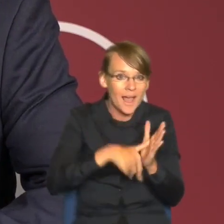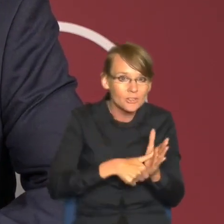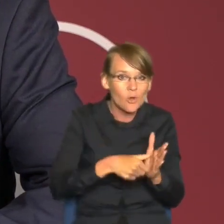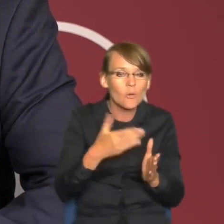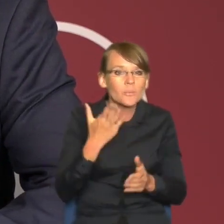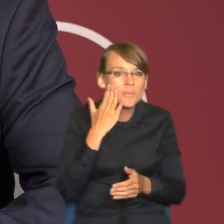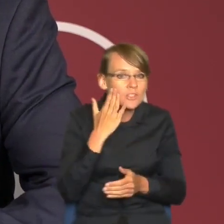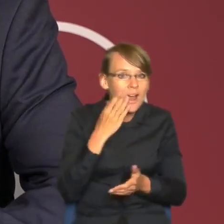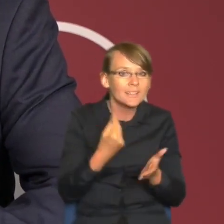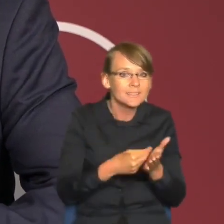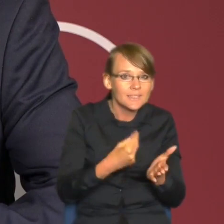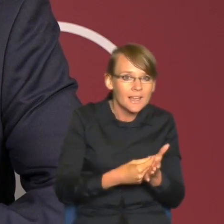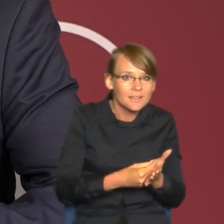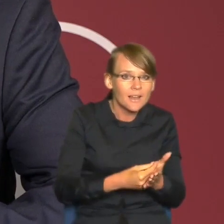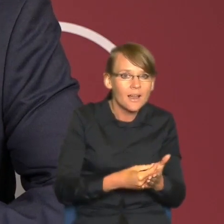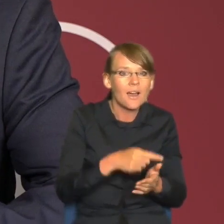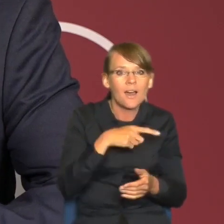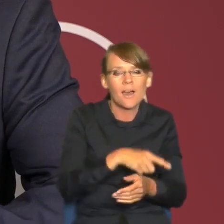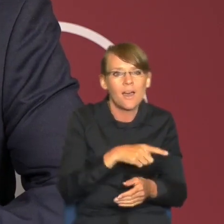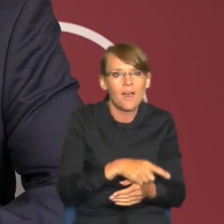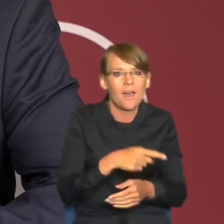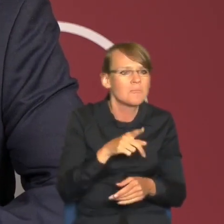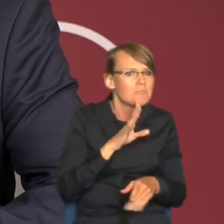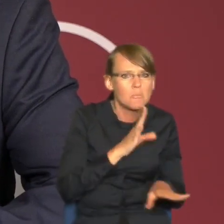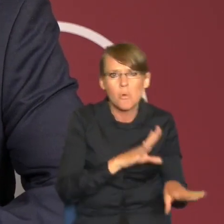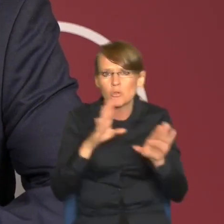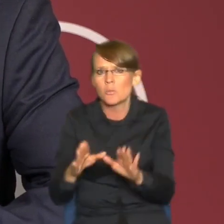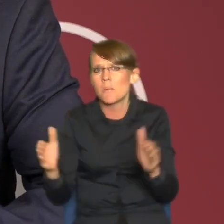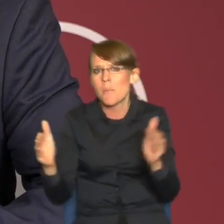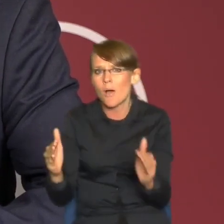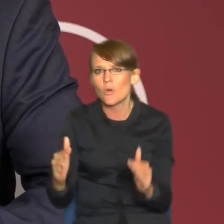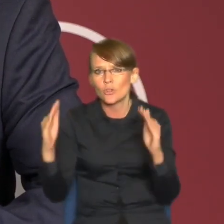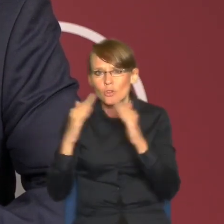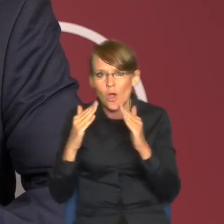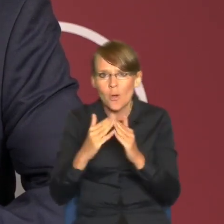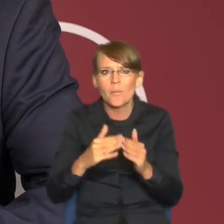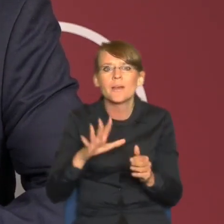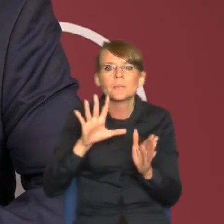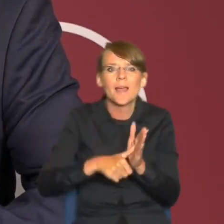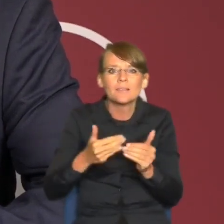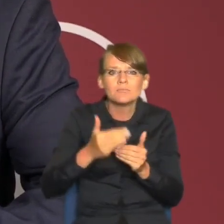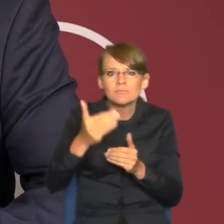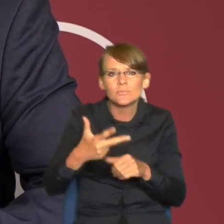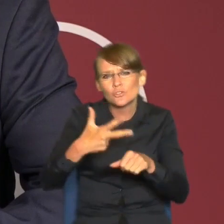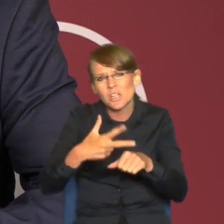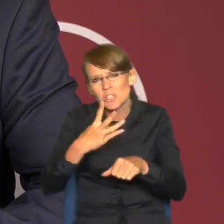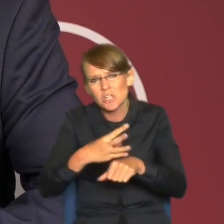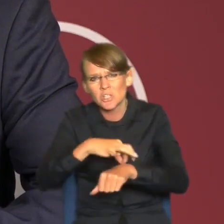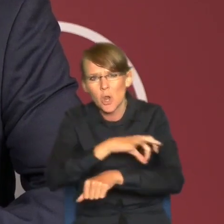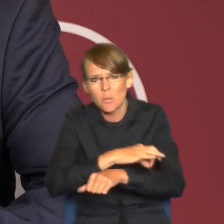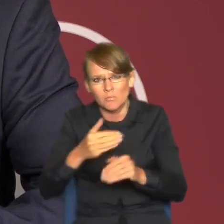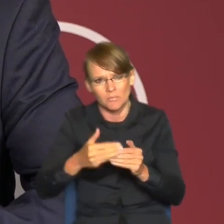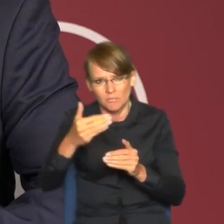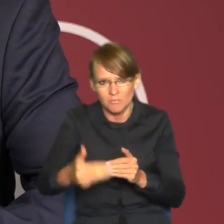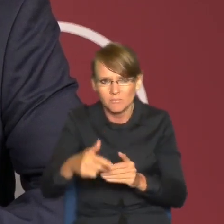porównywalna z ceną małego domku, tam te 30-40 km od miasta, szczególnie jeżeli teraz będzie